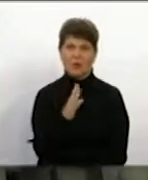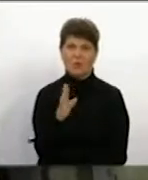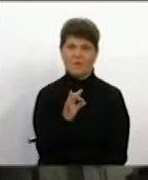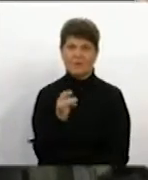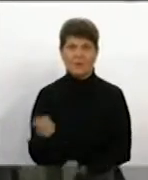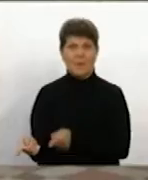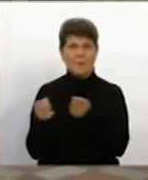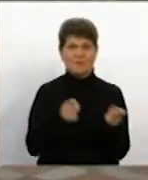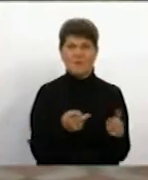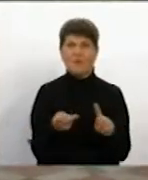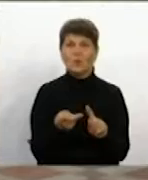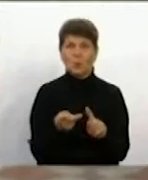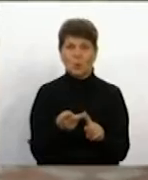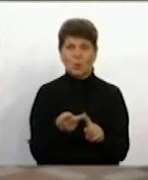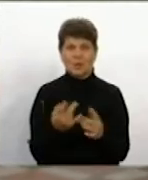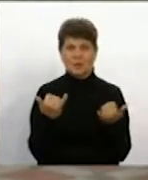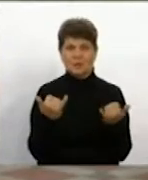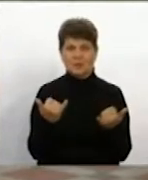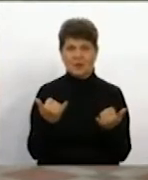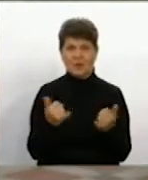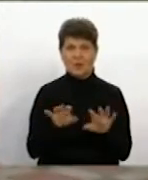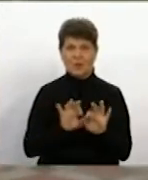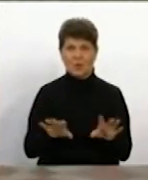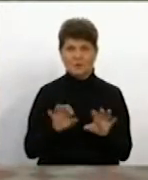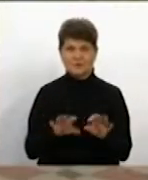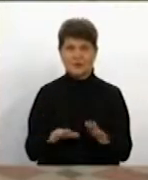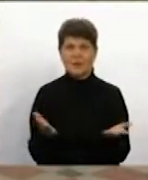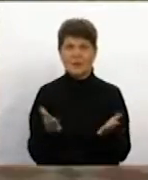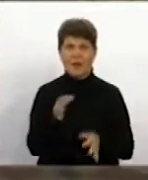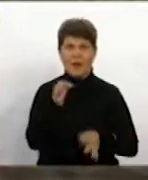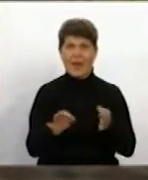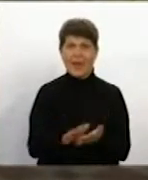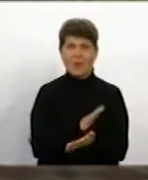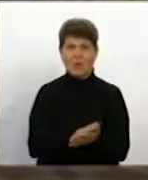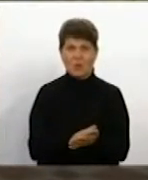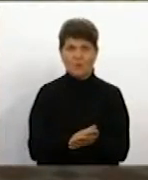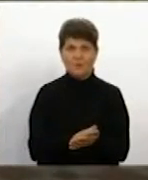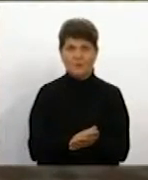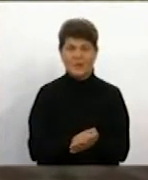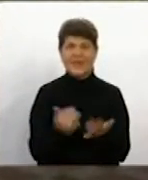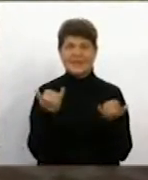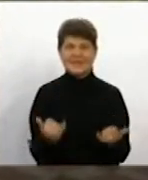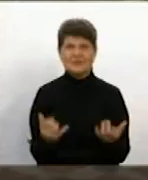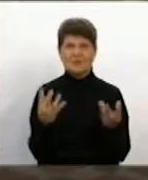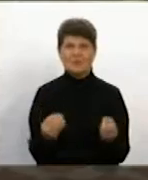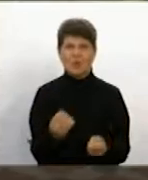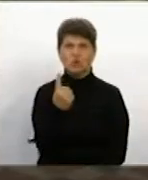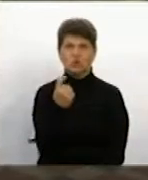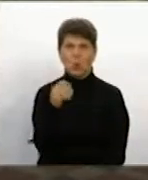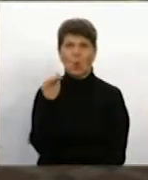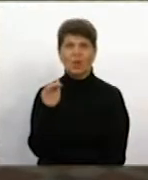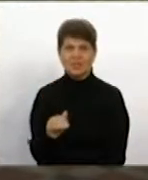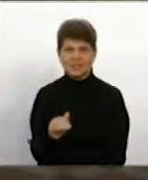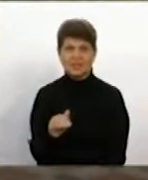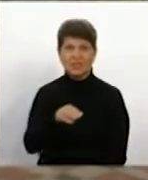Тірєхов розповідає, яка надтепер ситуація з екологією у селищі. На сьогоднішній день там 100 тисяч тонн ось цієї барди,